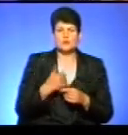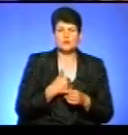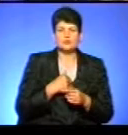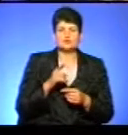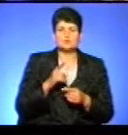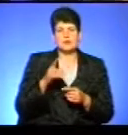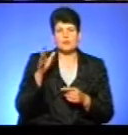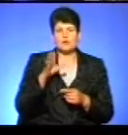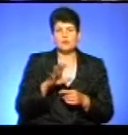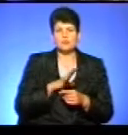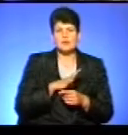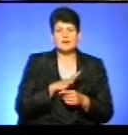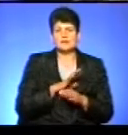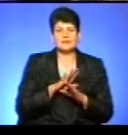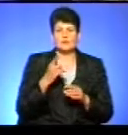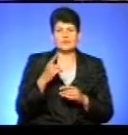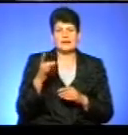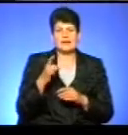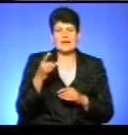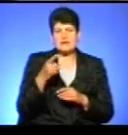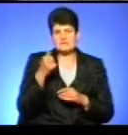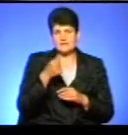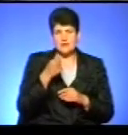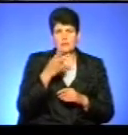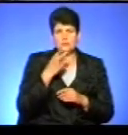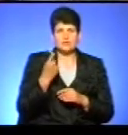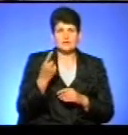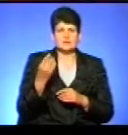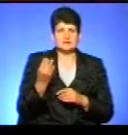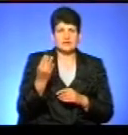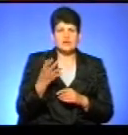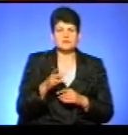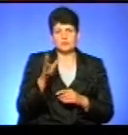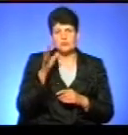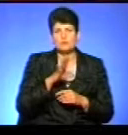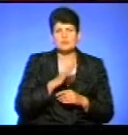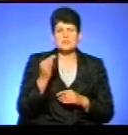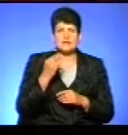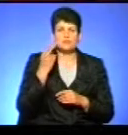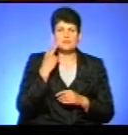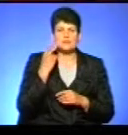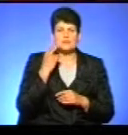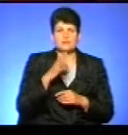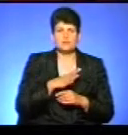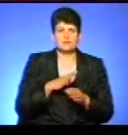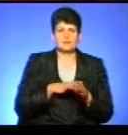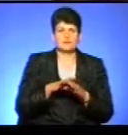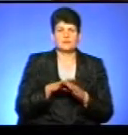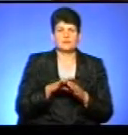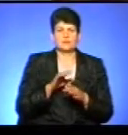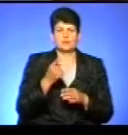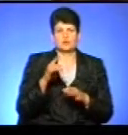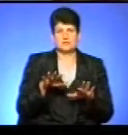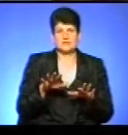наука була не один раз у рік, і ми показали цікаву науку, а щоб наука цікава була постійно і була локалізована в одному місті.